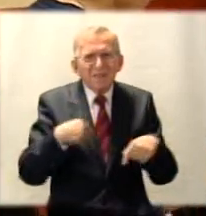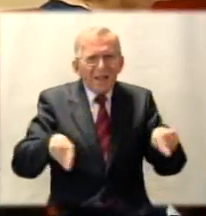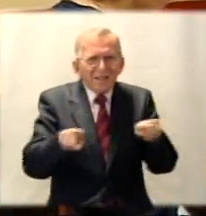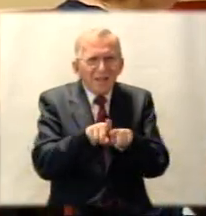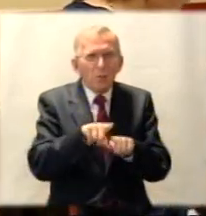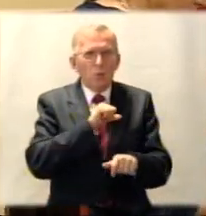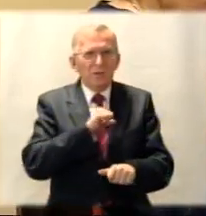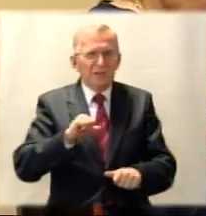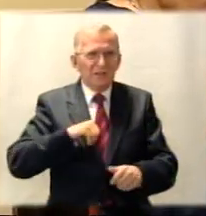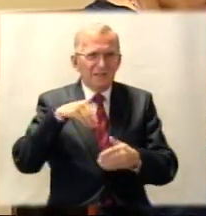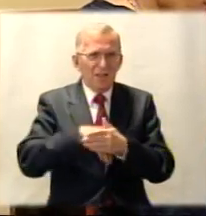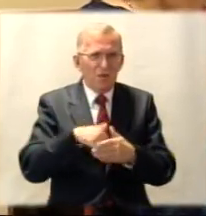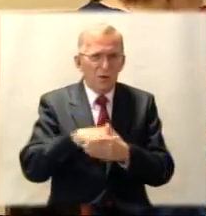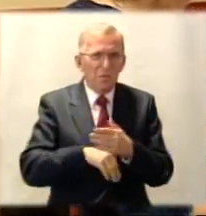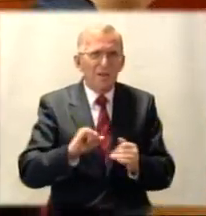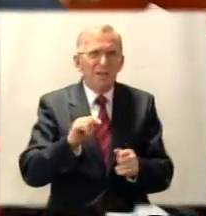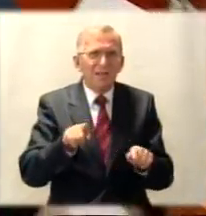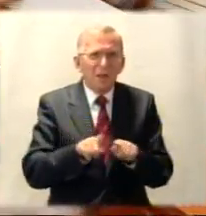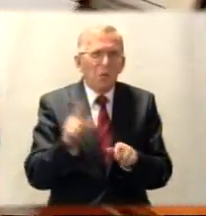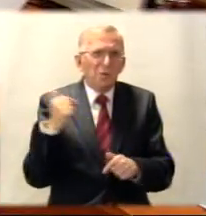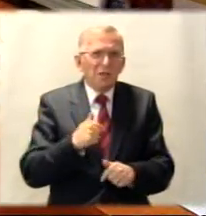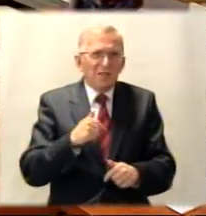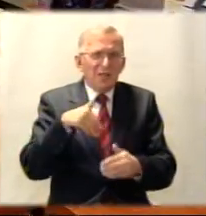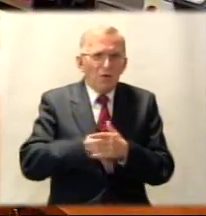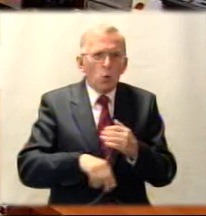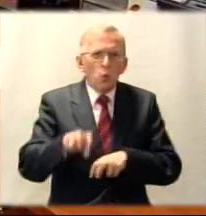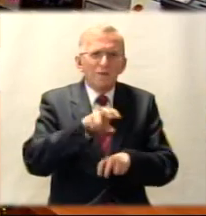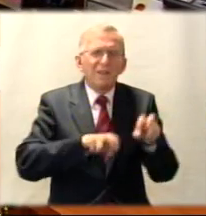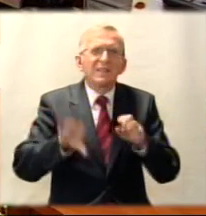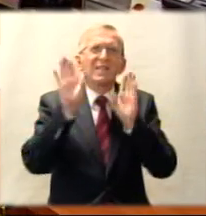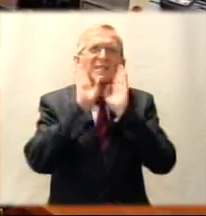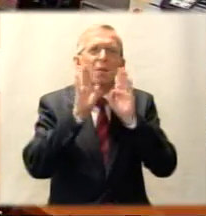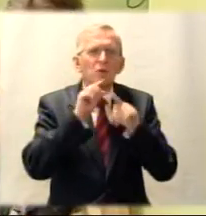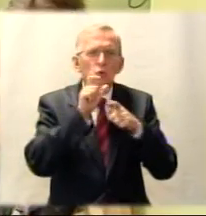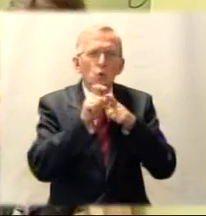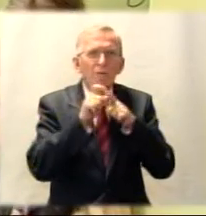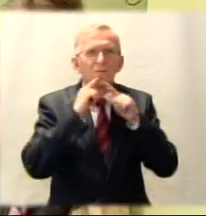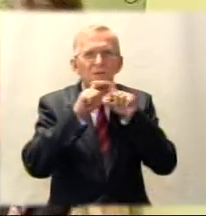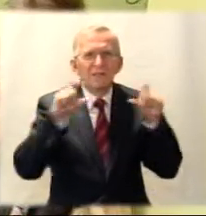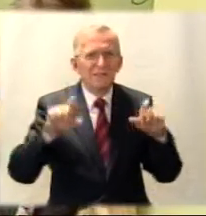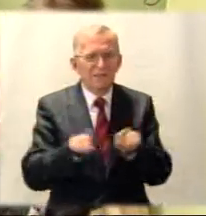samo się zachowujemy i powinniśmy się tak samo zachowywać i używać tych samych zwrotów, nie inaczej.